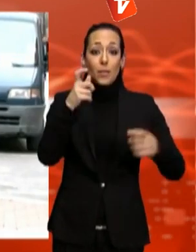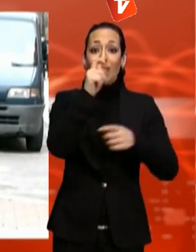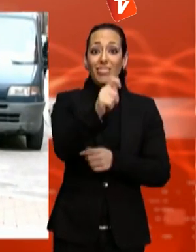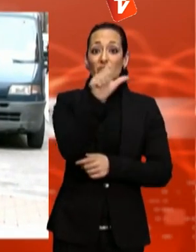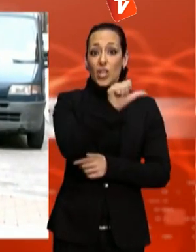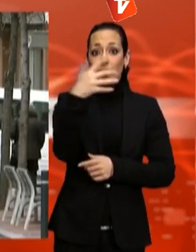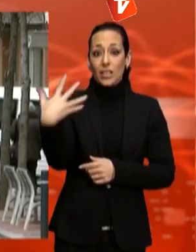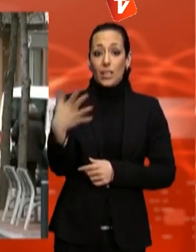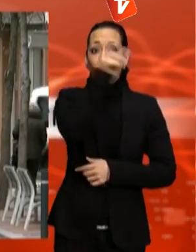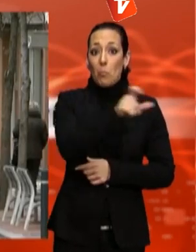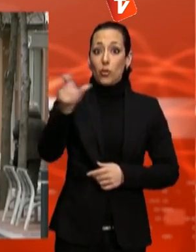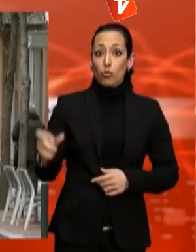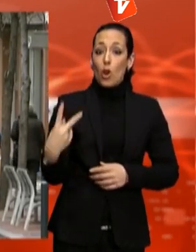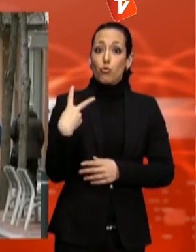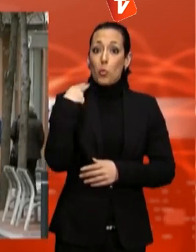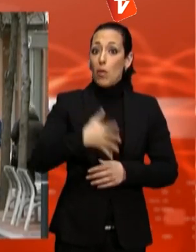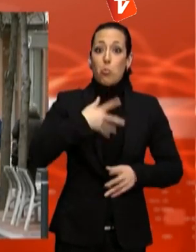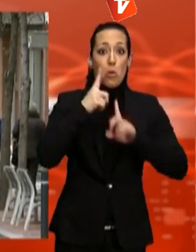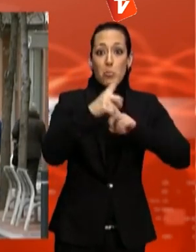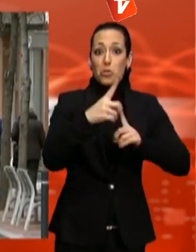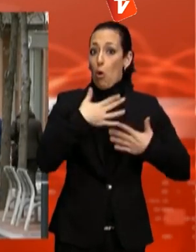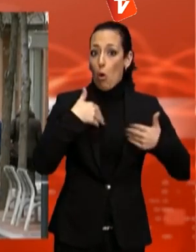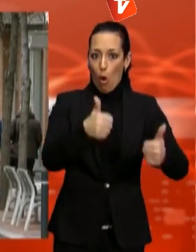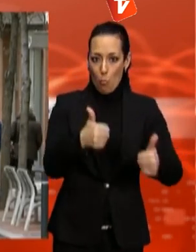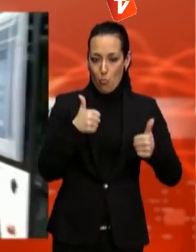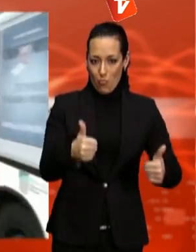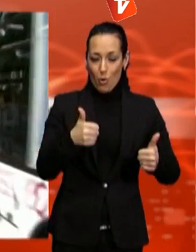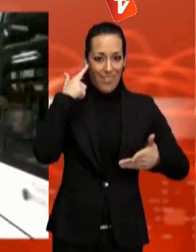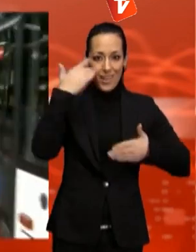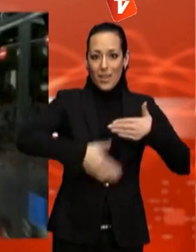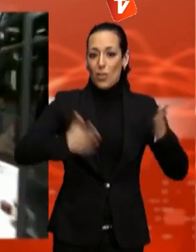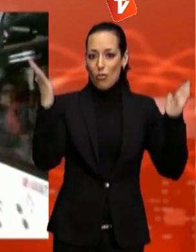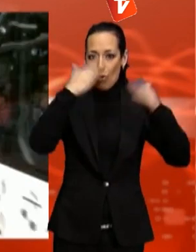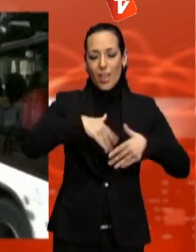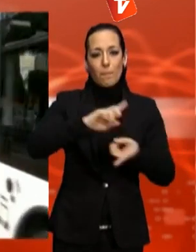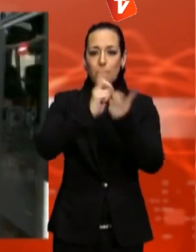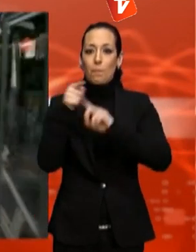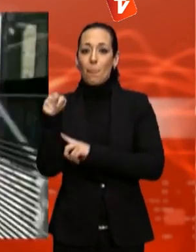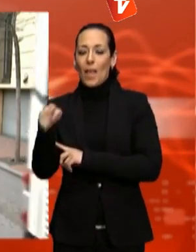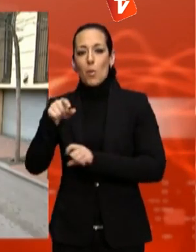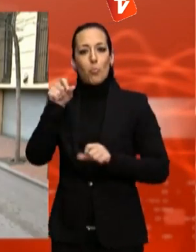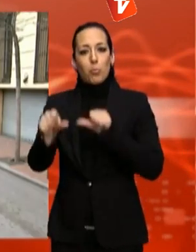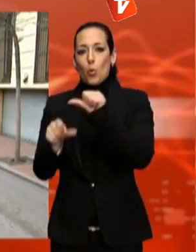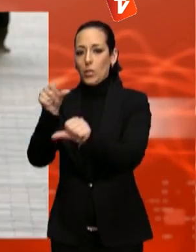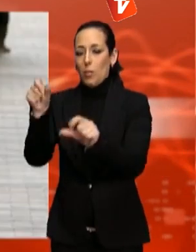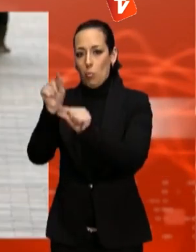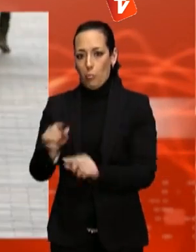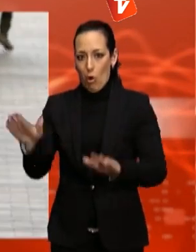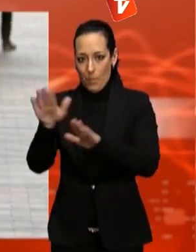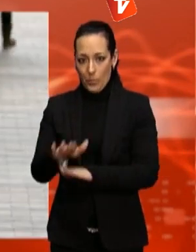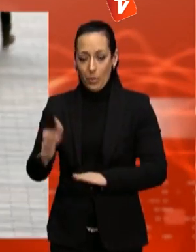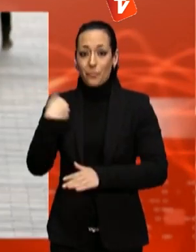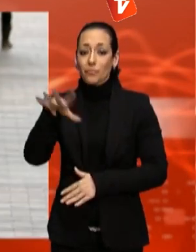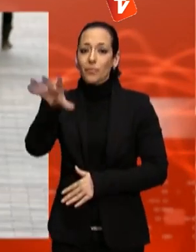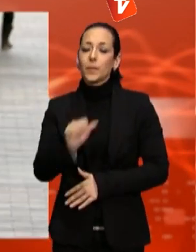viatjar gratis amb bus de manera il·limitada, la nova T-Blanca proposarà un model de tarificació progressiu. La podran adquirir les persones de més